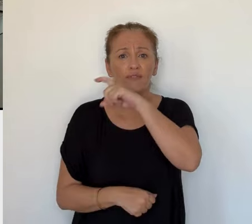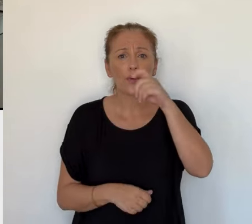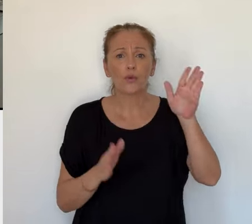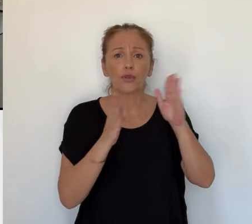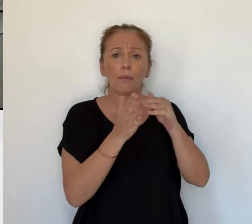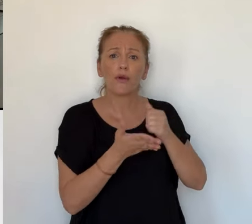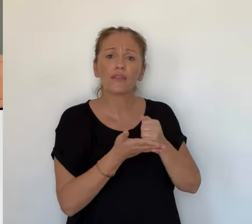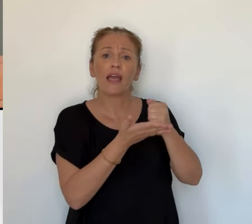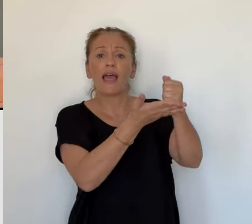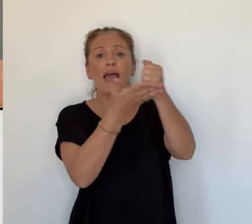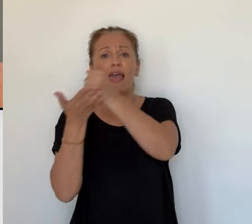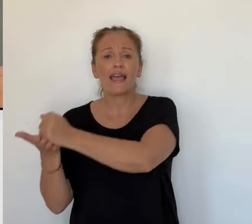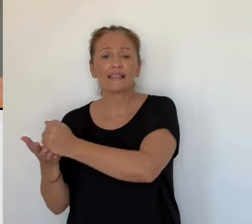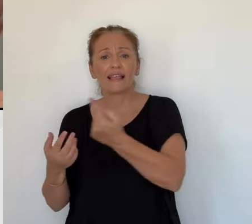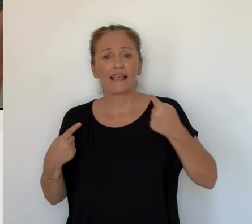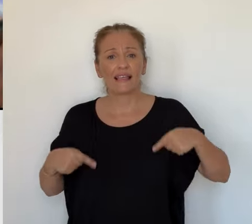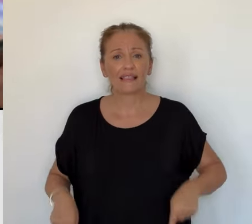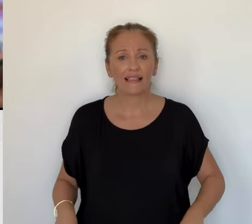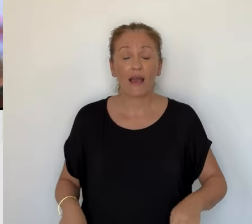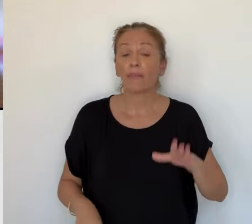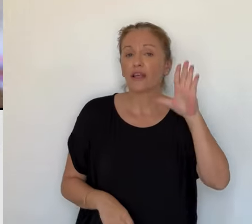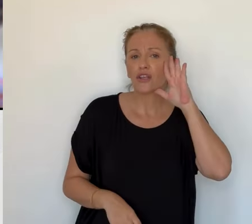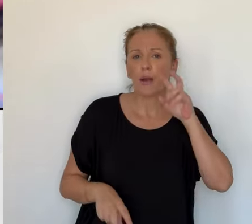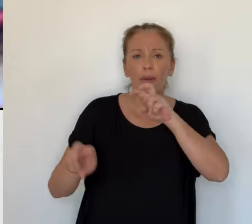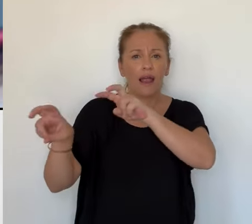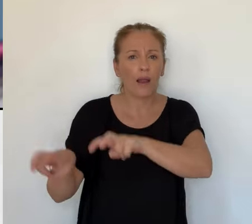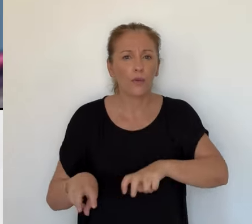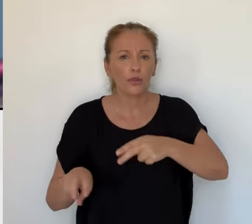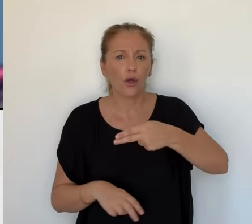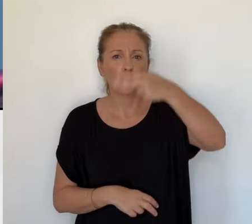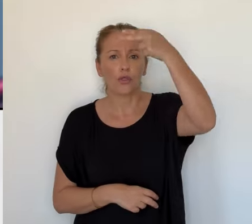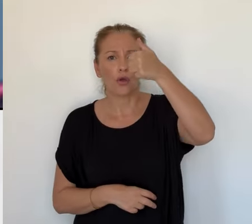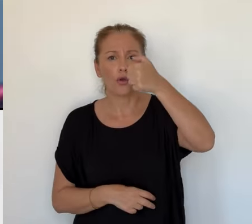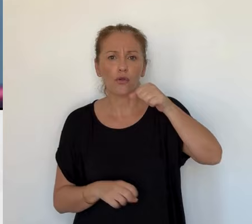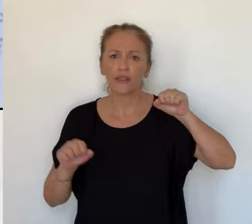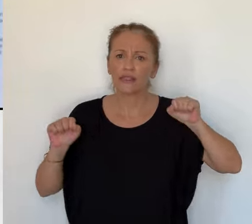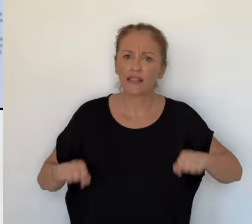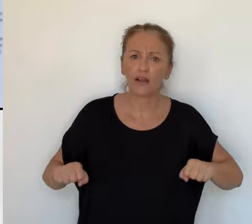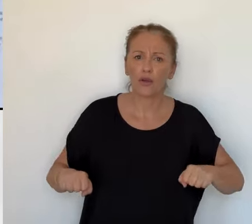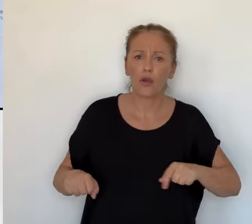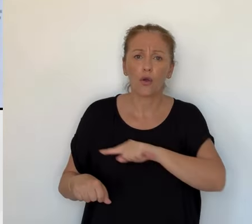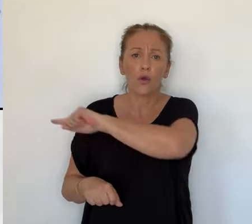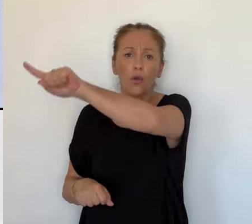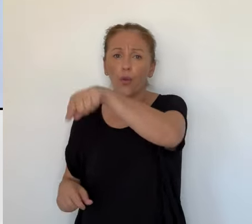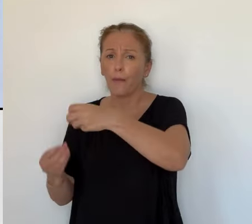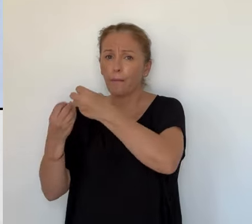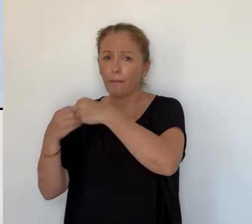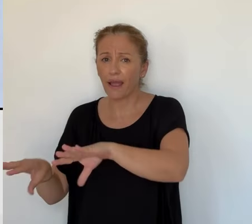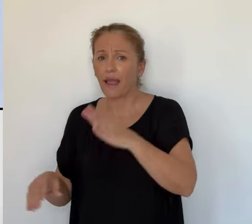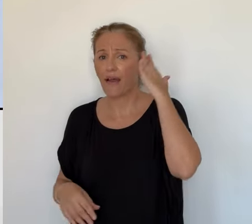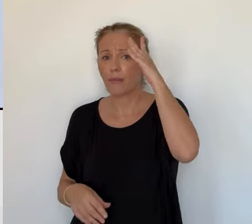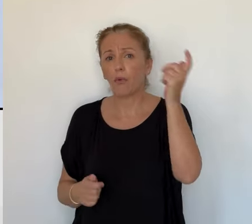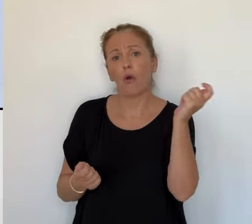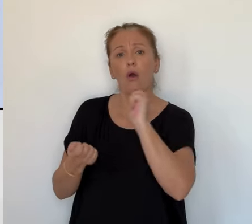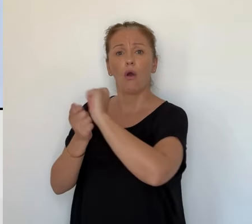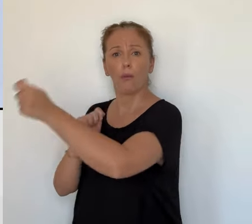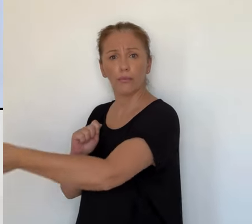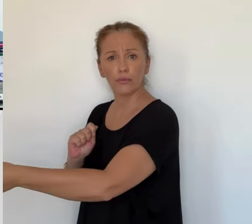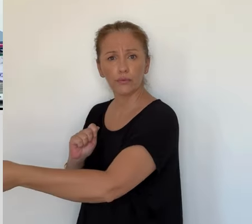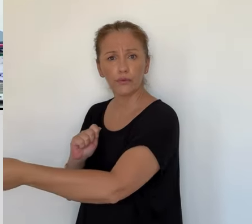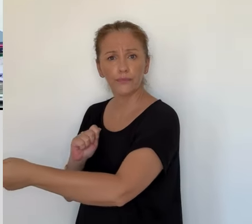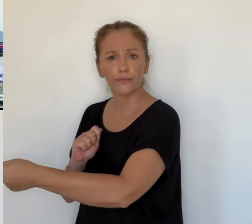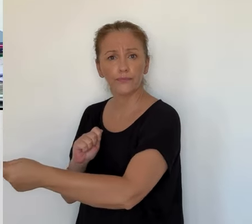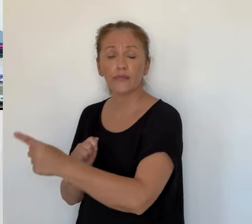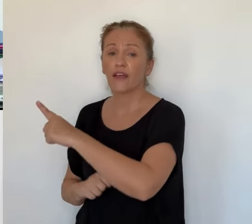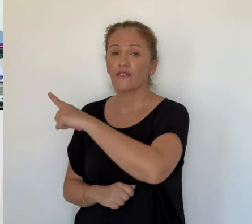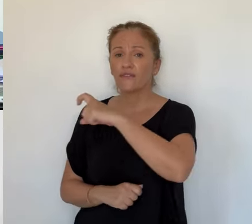réclament le soutien de l'État. Une demande à laquelle s'associe la Chambre d'agriculture de Haute-Corse, qui souhaite l'indemnisation de toutes les pertes.